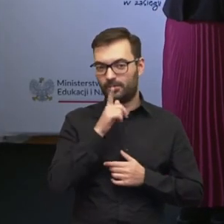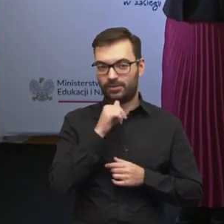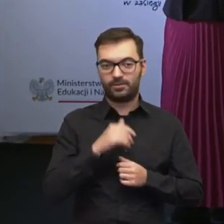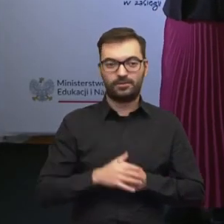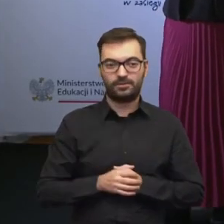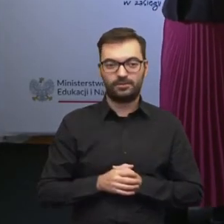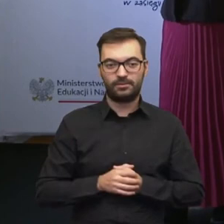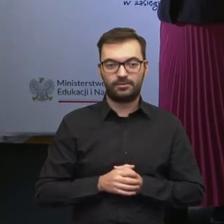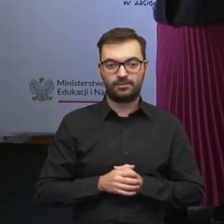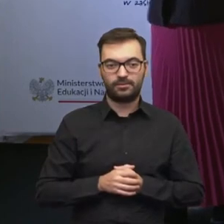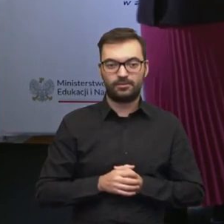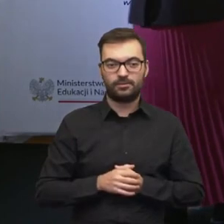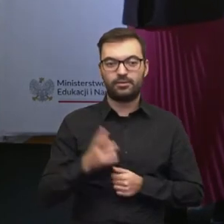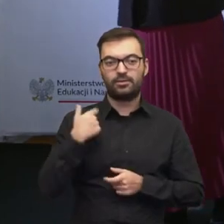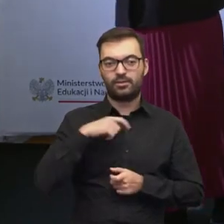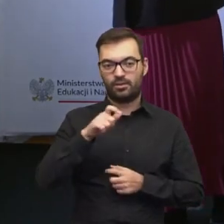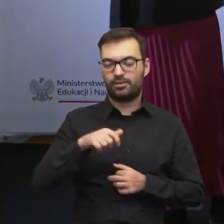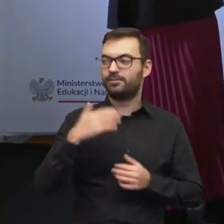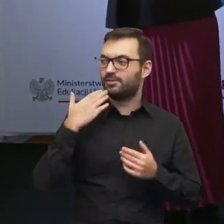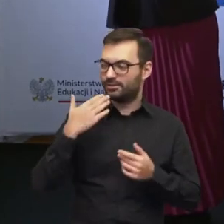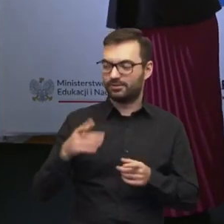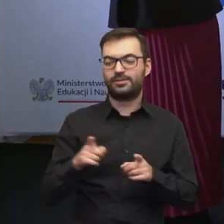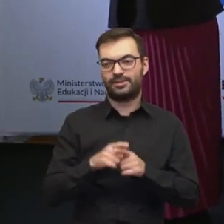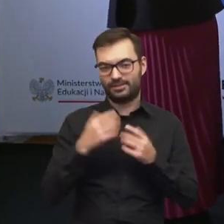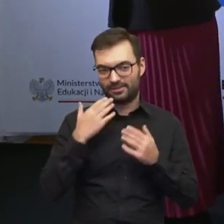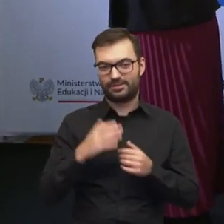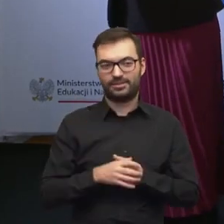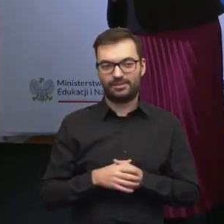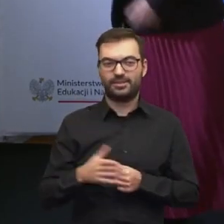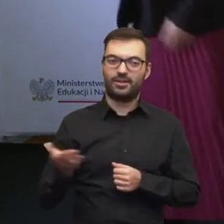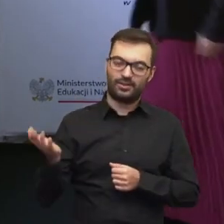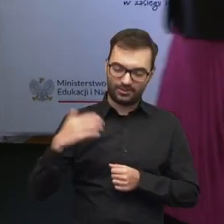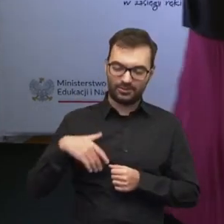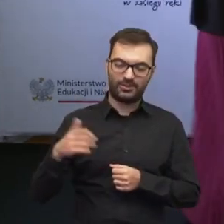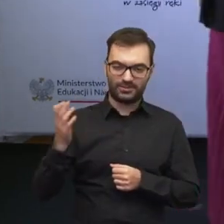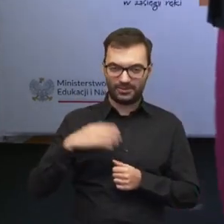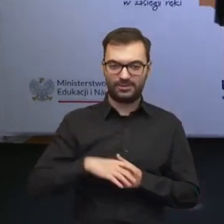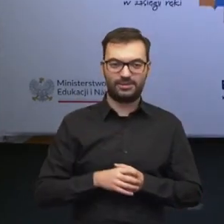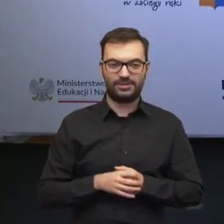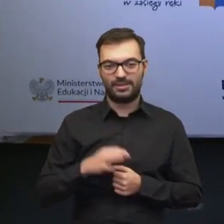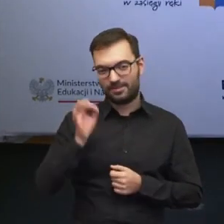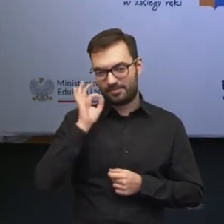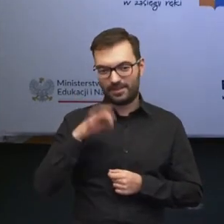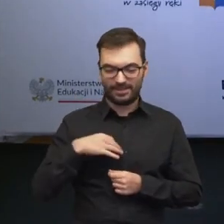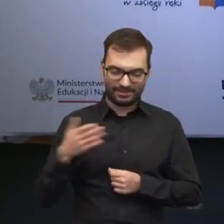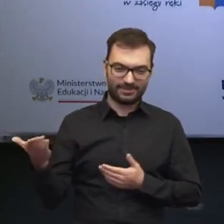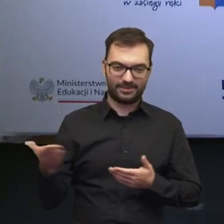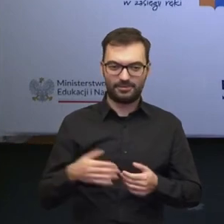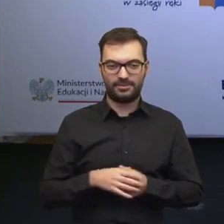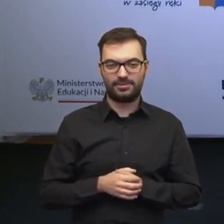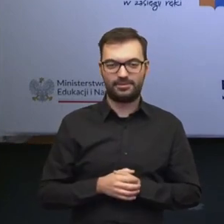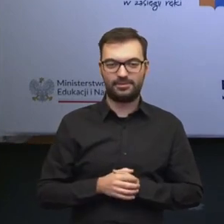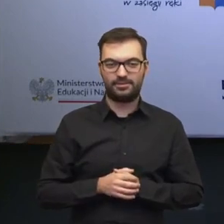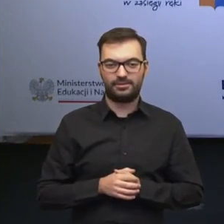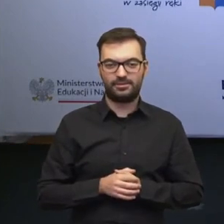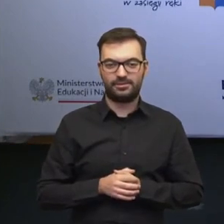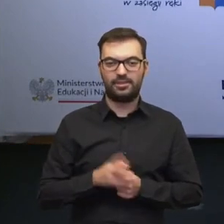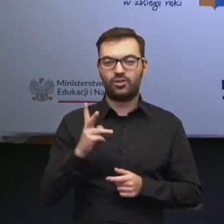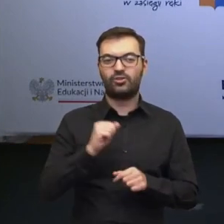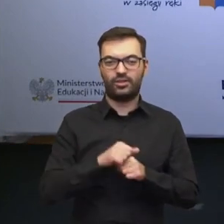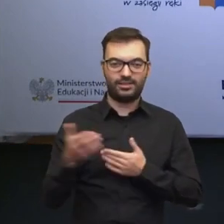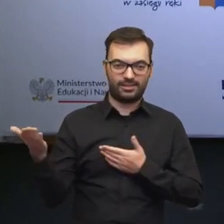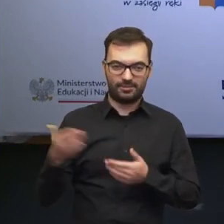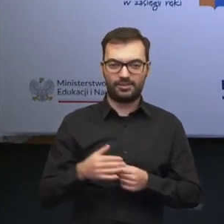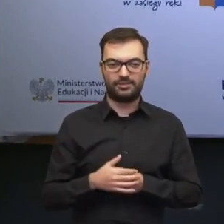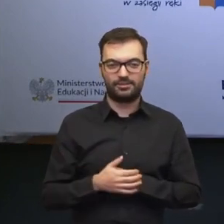osób, tak, dziękujemy, dziękujemy. Chodźcie, tak, chodźcie tutaj, drogie Panie, chodźcie. Chodźcie, kto jest, także